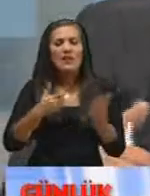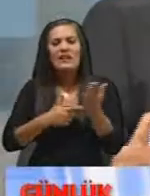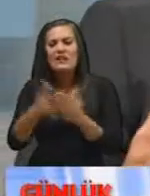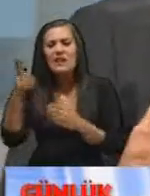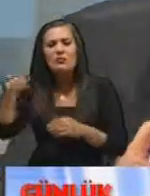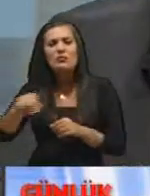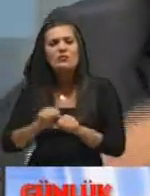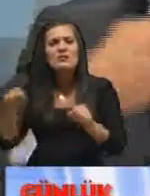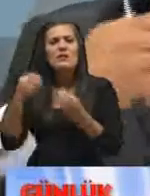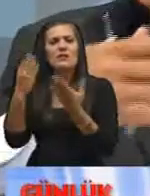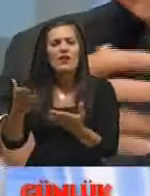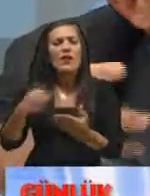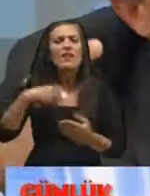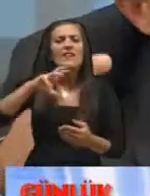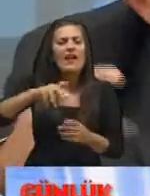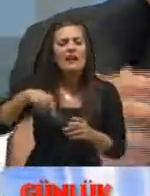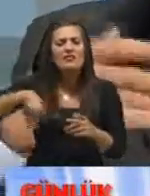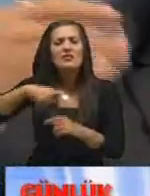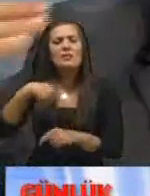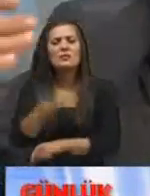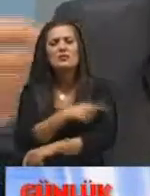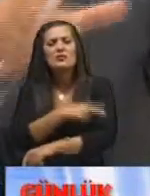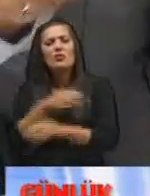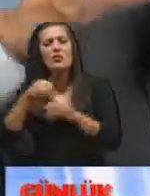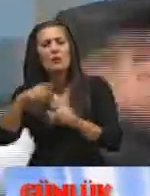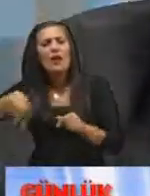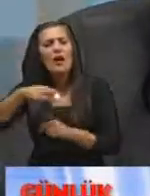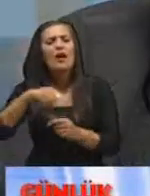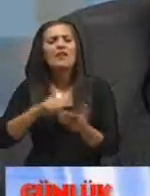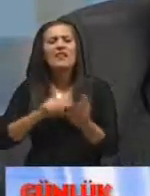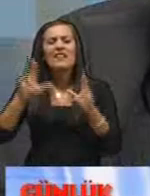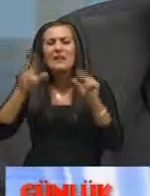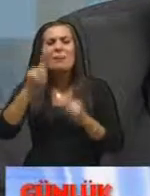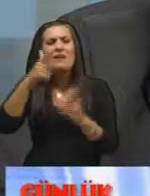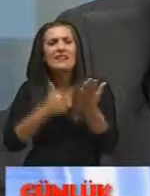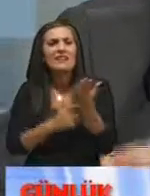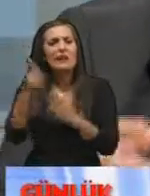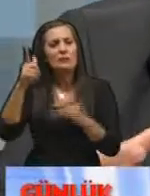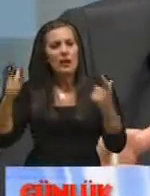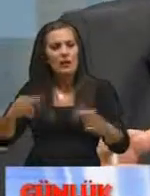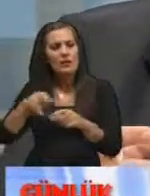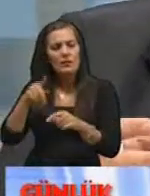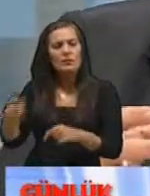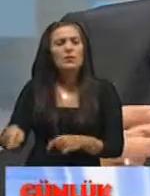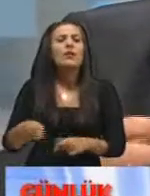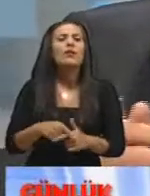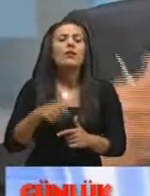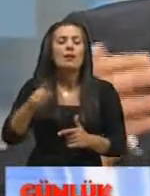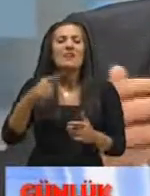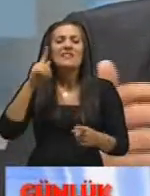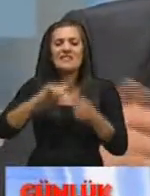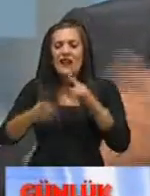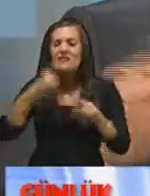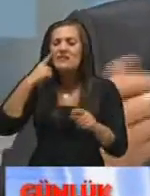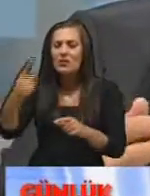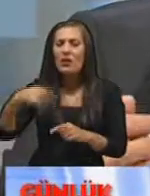yapılması narinciye %82 birinci ikinci sınıf toprak %50'den fazla tam bir tarım alanıdır Güzel Yurt ve her maalesef siyasi olarak da her